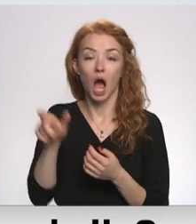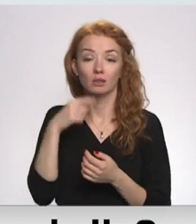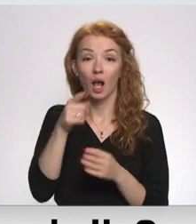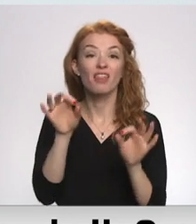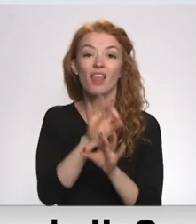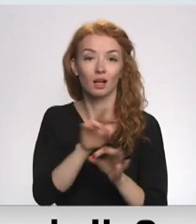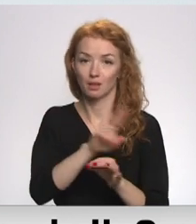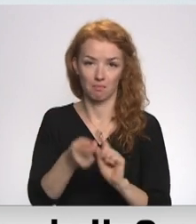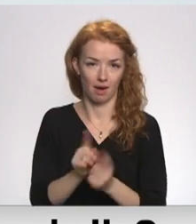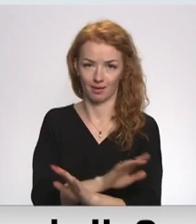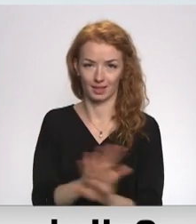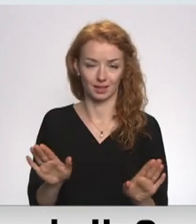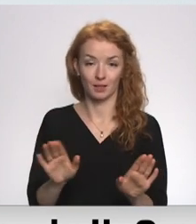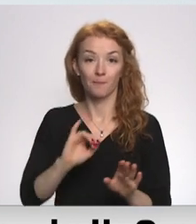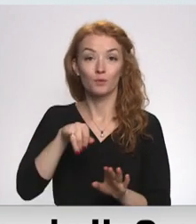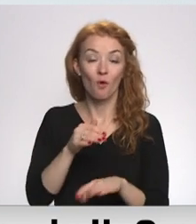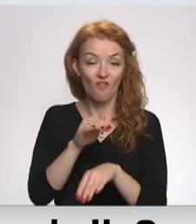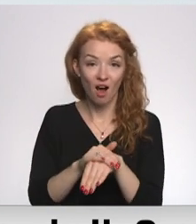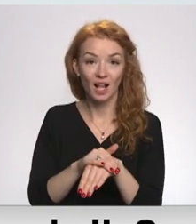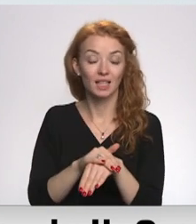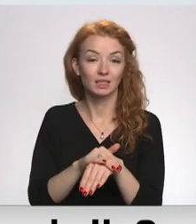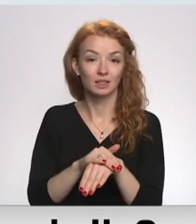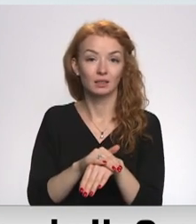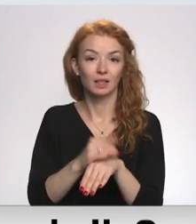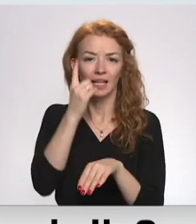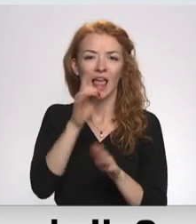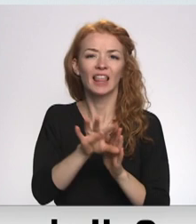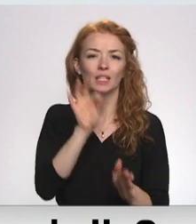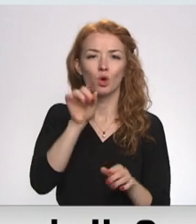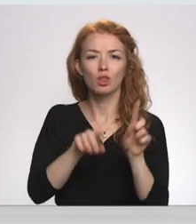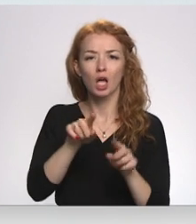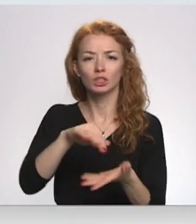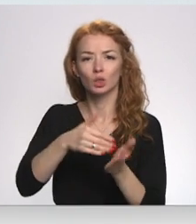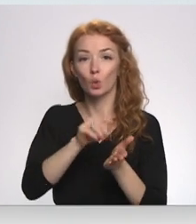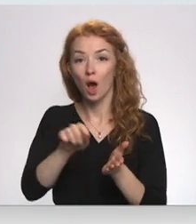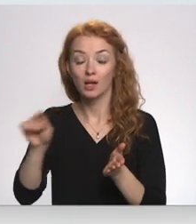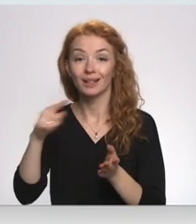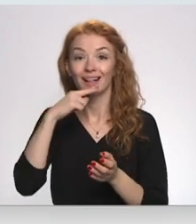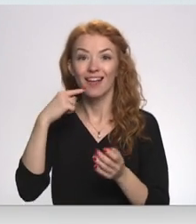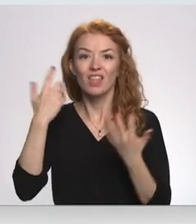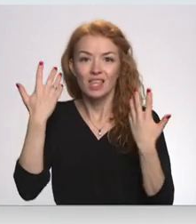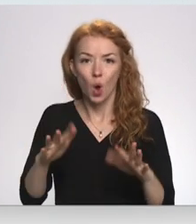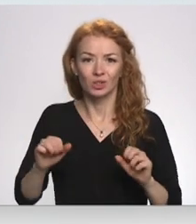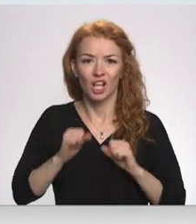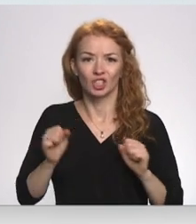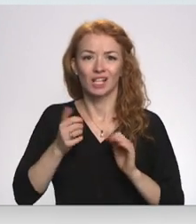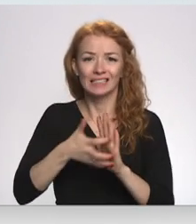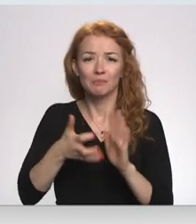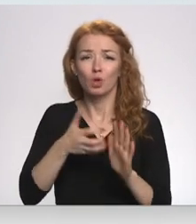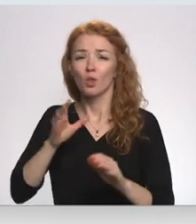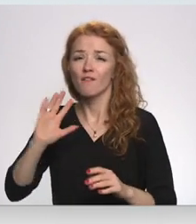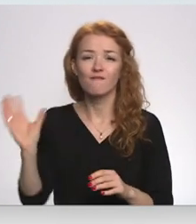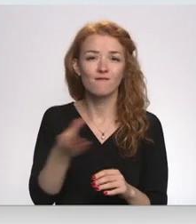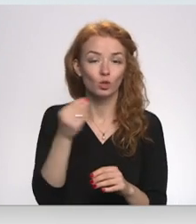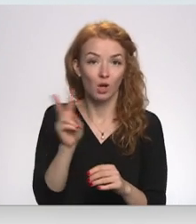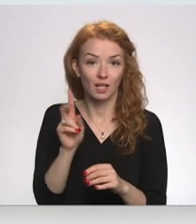Nekas, jo būtībā, izņemot atsevišķu mirkļus, Krievija jau mēģina pielietot visu, kas viņa rīcībā